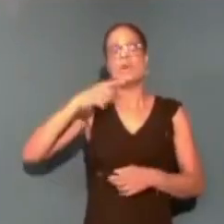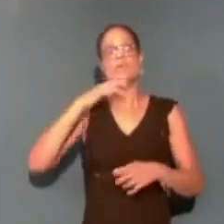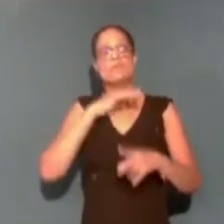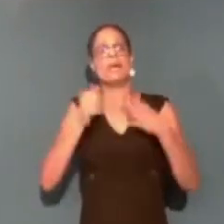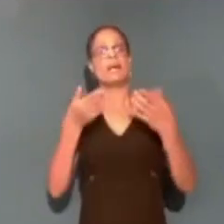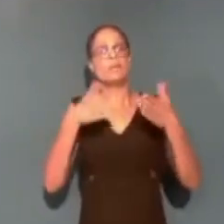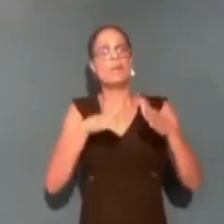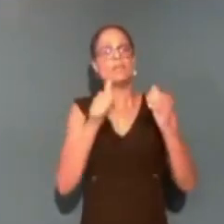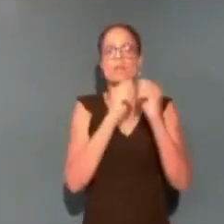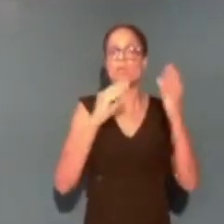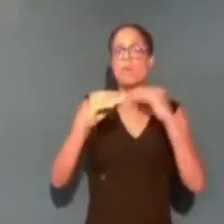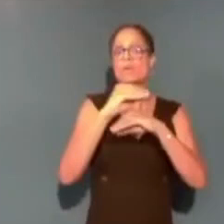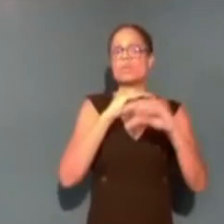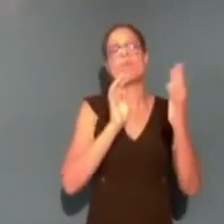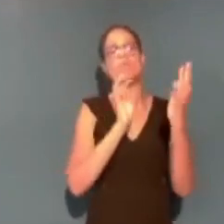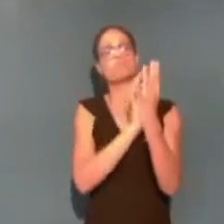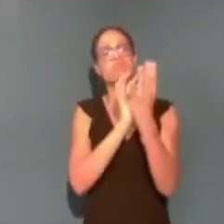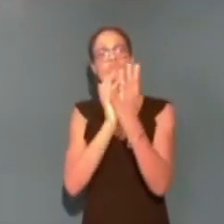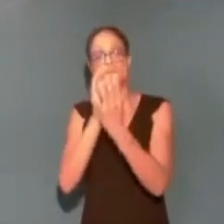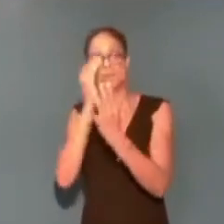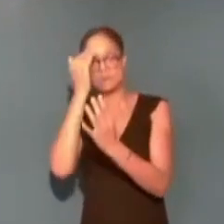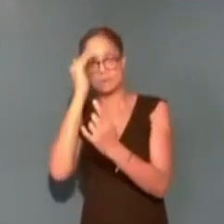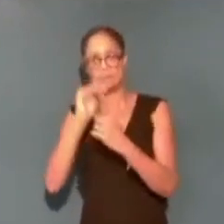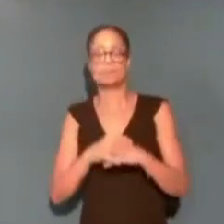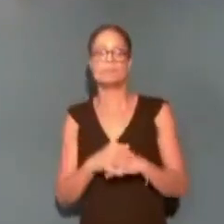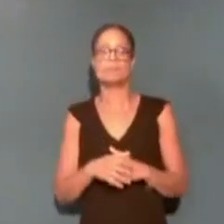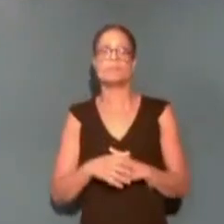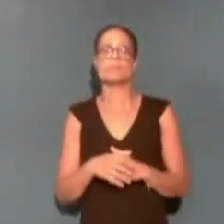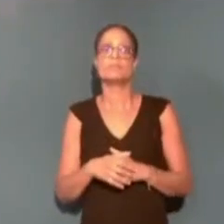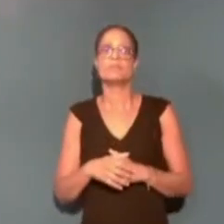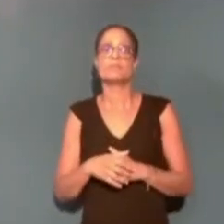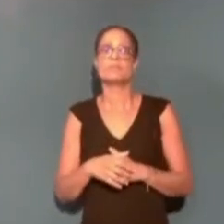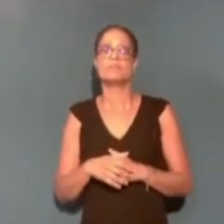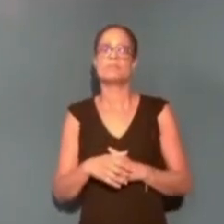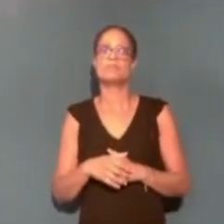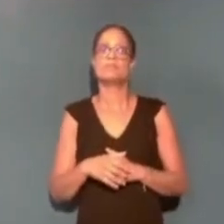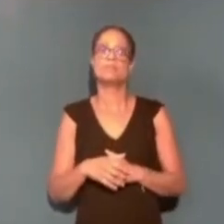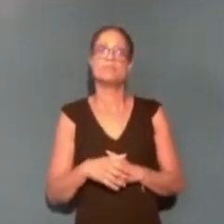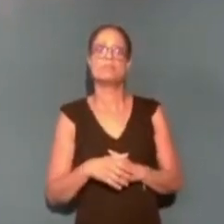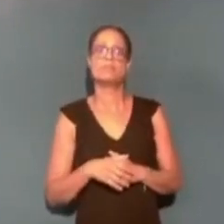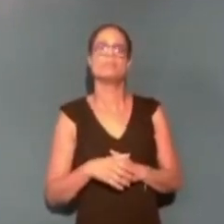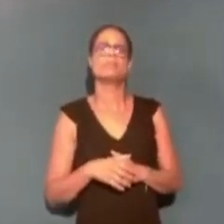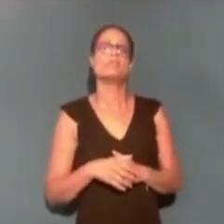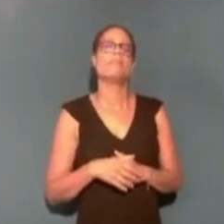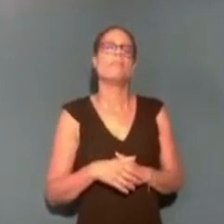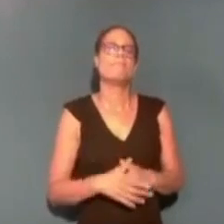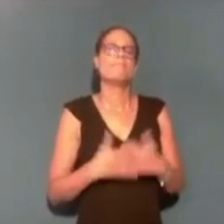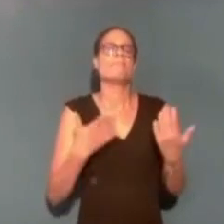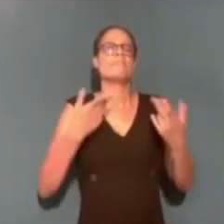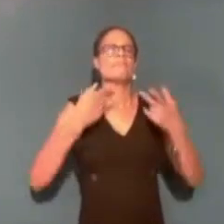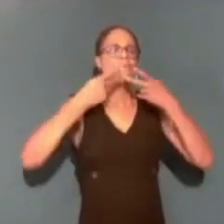population. Je sais où vous le faisiez à la CTM, nous l'avons fait avec nos moyens. Lorsqu'on donne la parole au public,